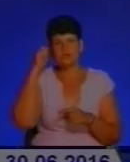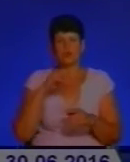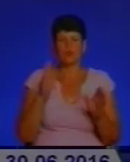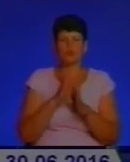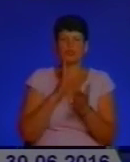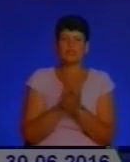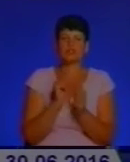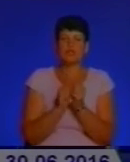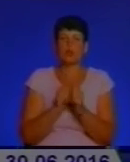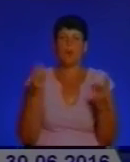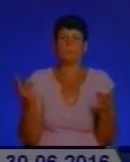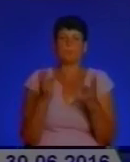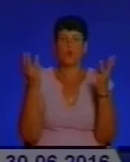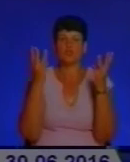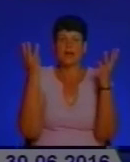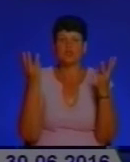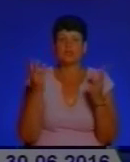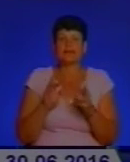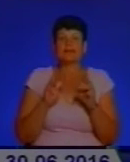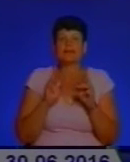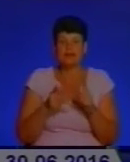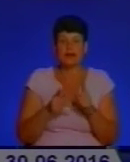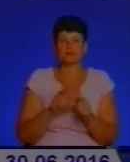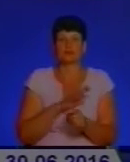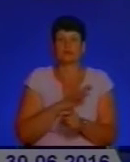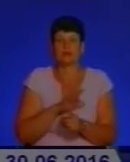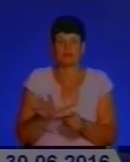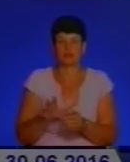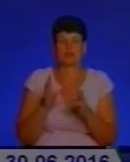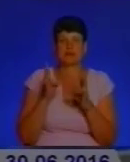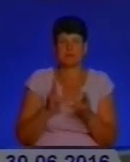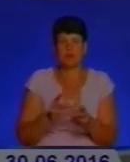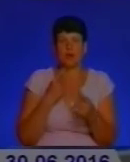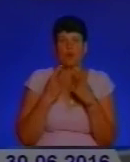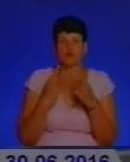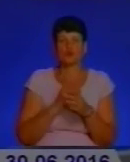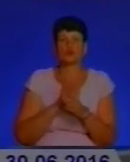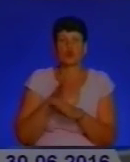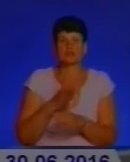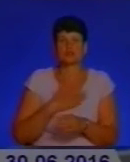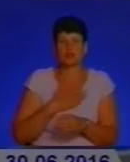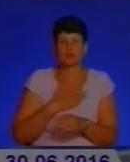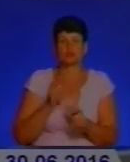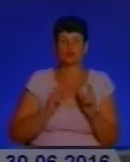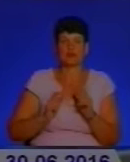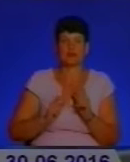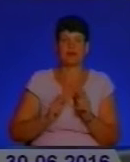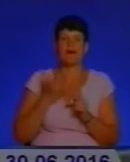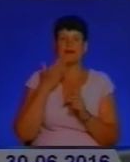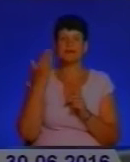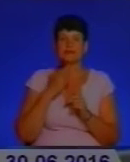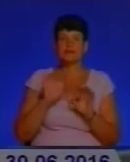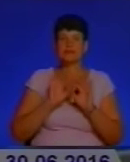пожежі. І детальніше про те, як уникнути небезпеки, ми поговоримо із гостем нашої студії. Це начальник відділу агітаційно